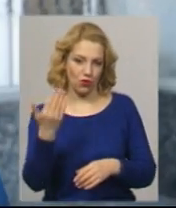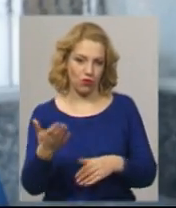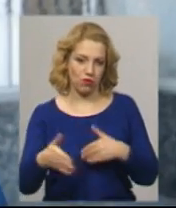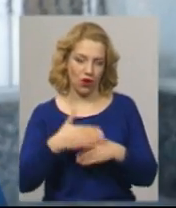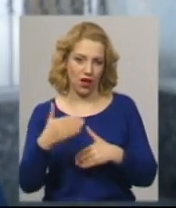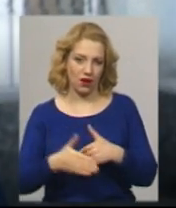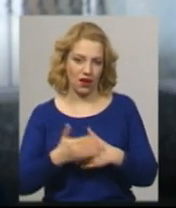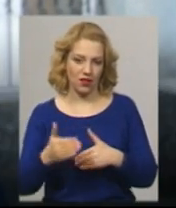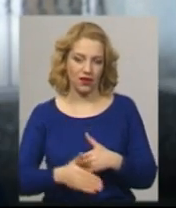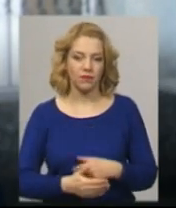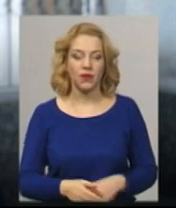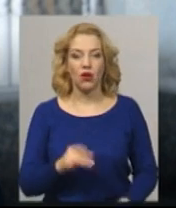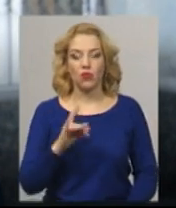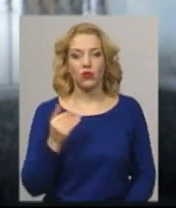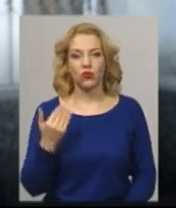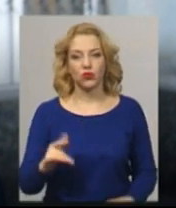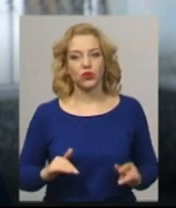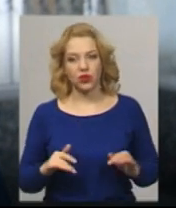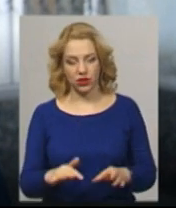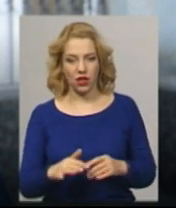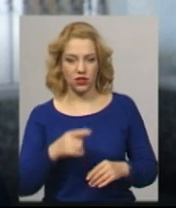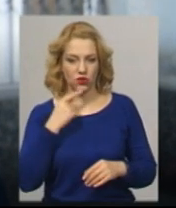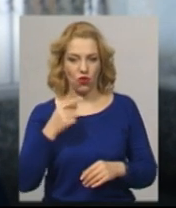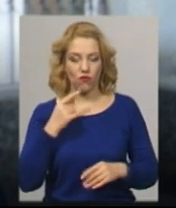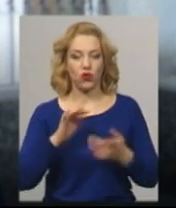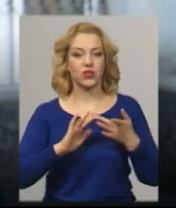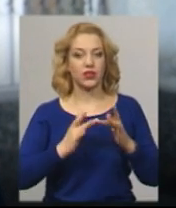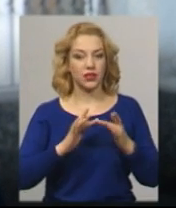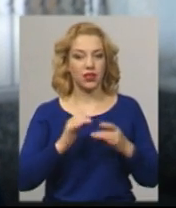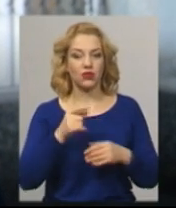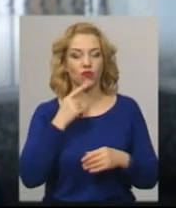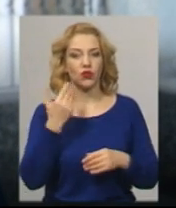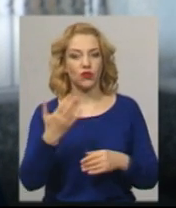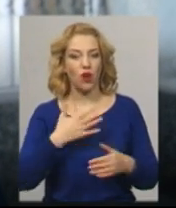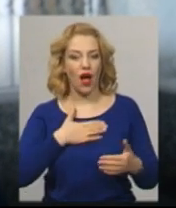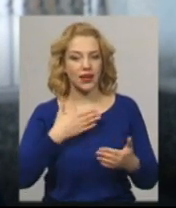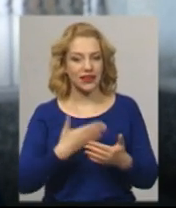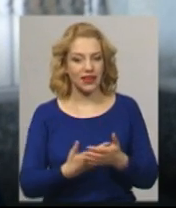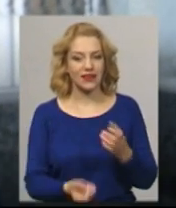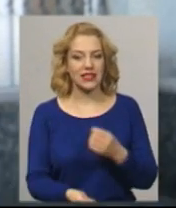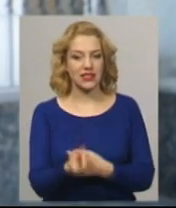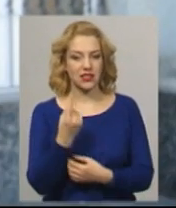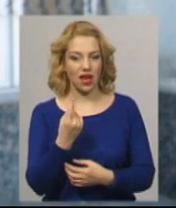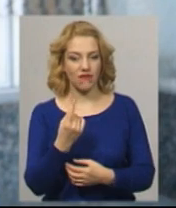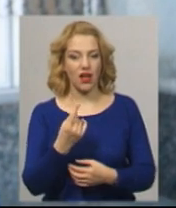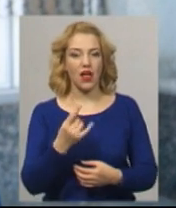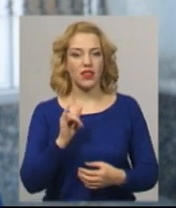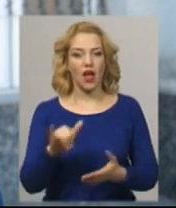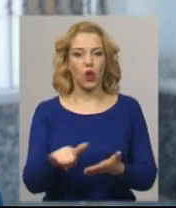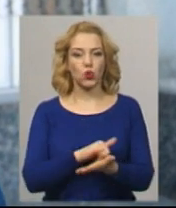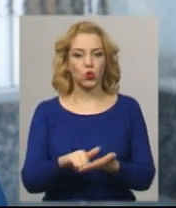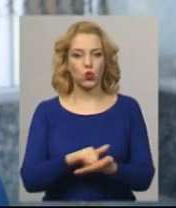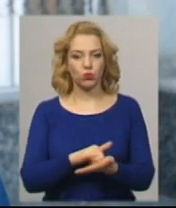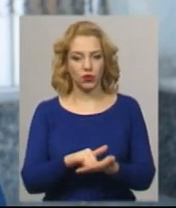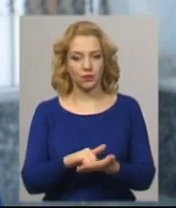його не вважати. Про його діяльність, взагалі, говорять в соцмережі і його активна публічна з'ява на ютуб-каналах.